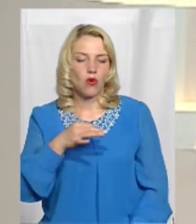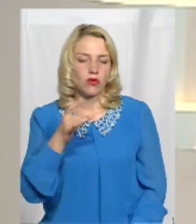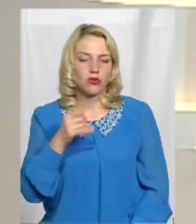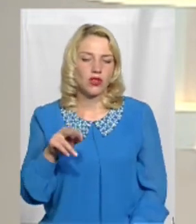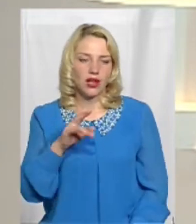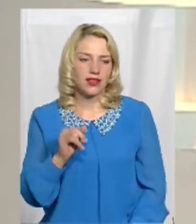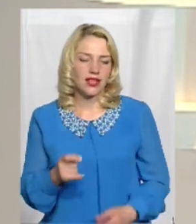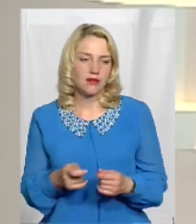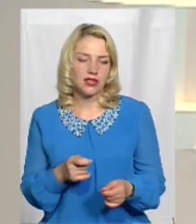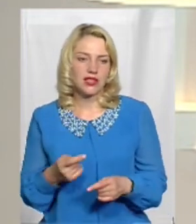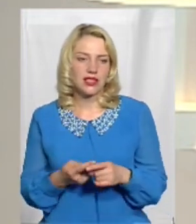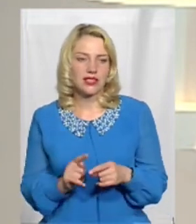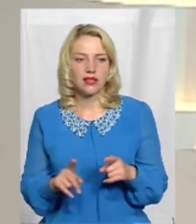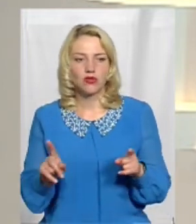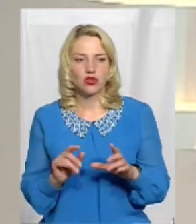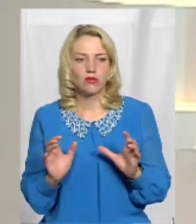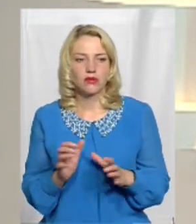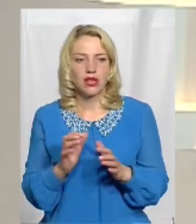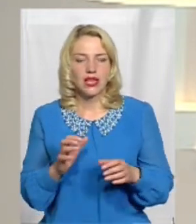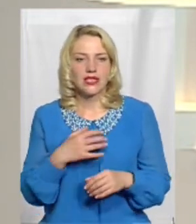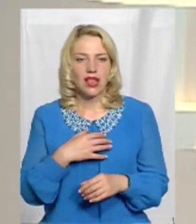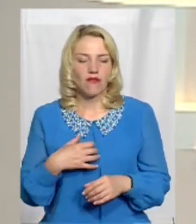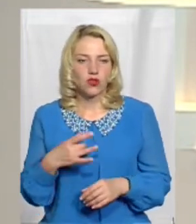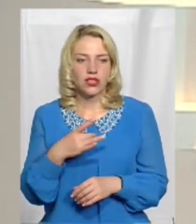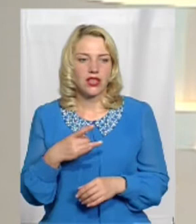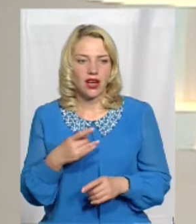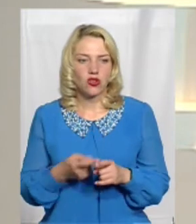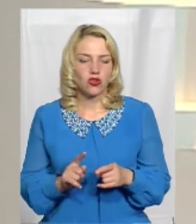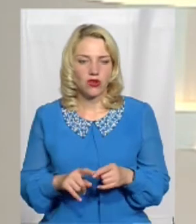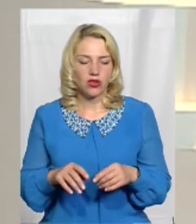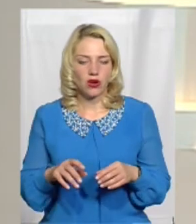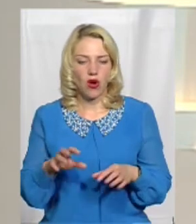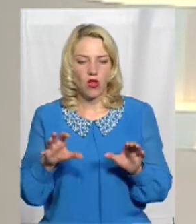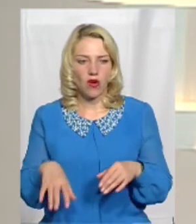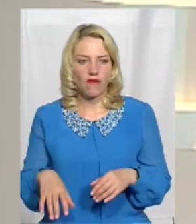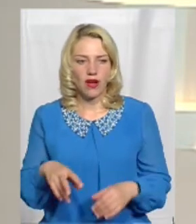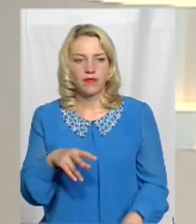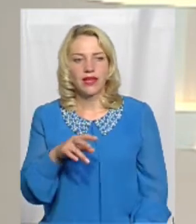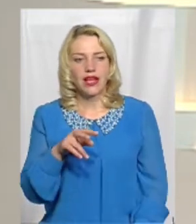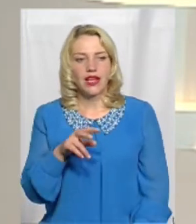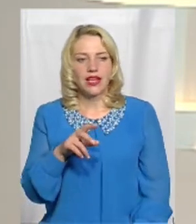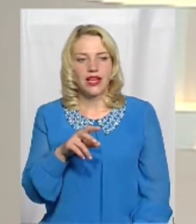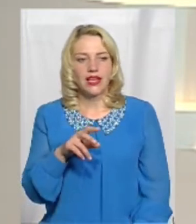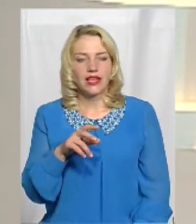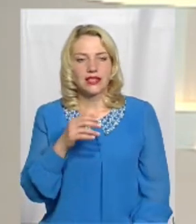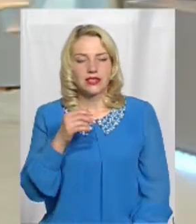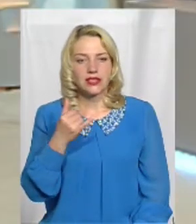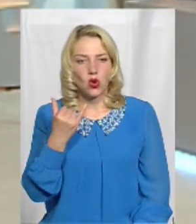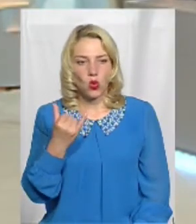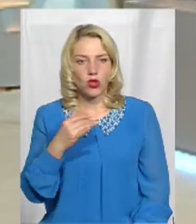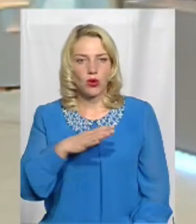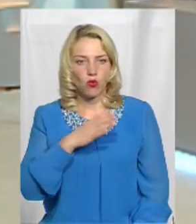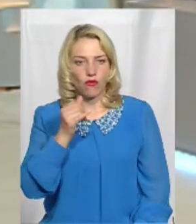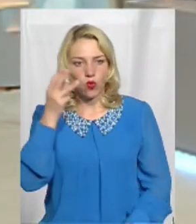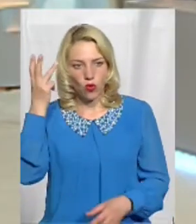і адміністрації із тим, щоб зберегти Славутський район Його голова Леонід Радзвелюк сьогодні якраз був в